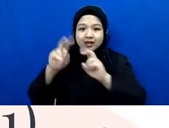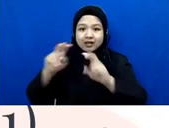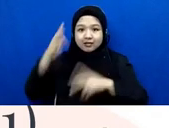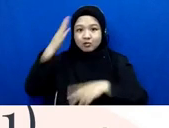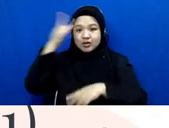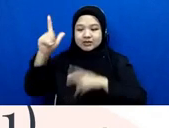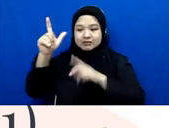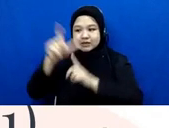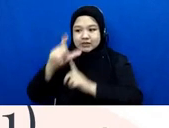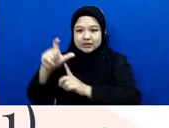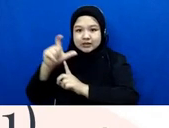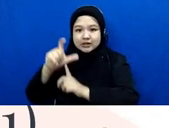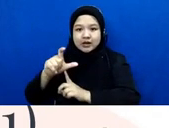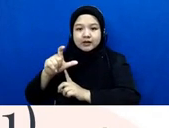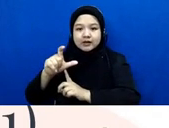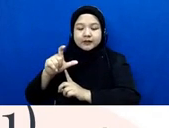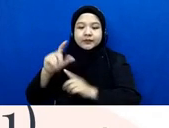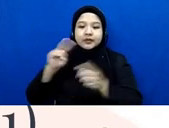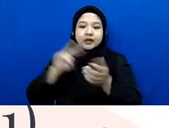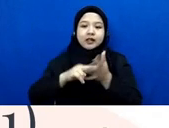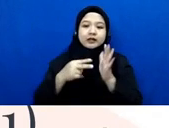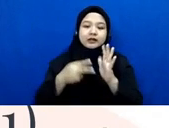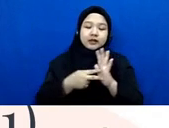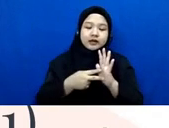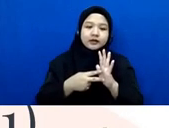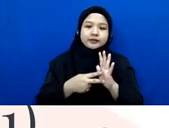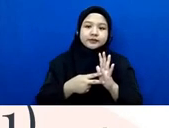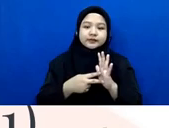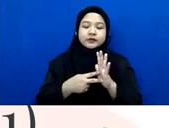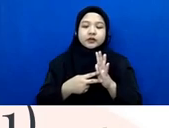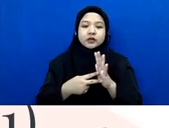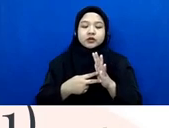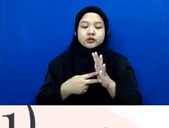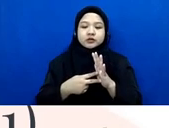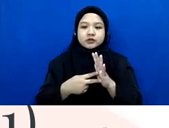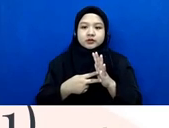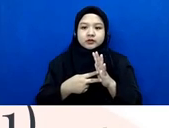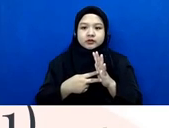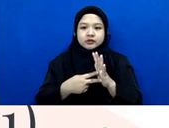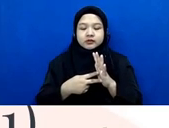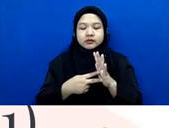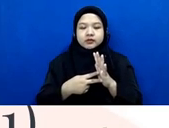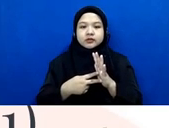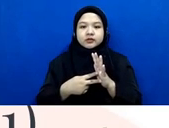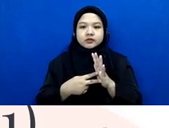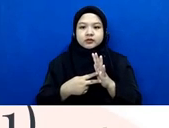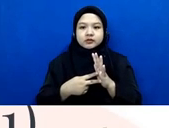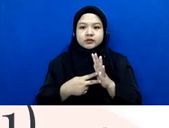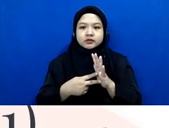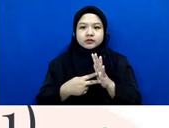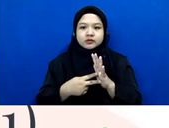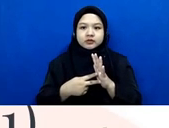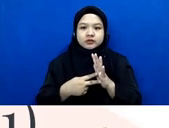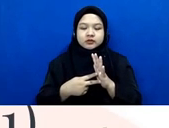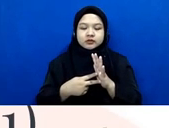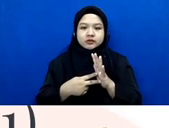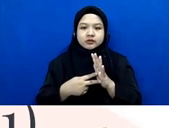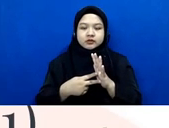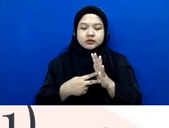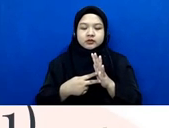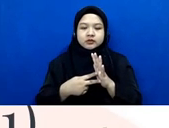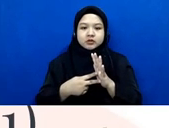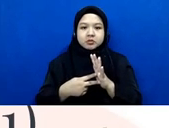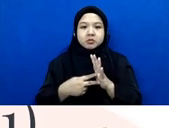maka sumber informasi mungkin sebatas